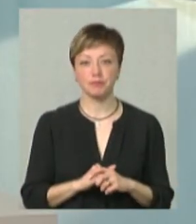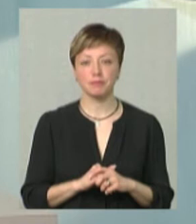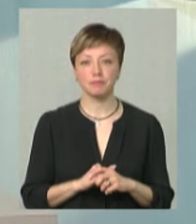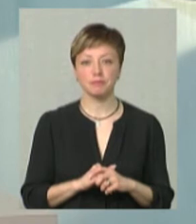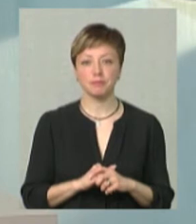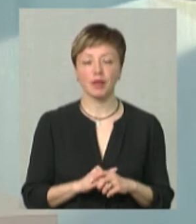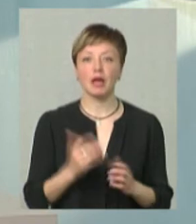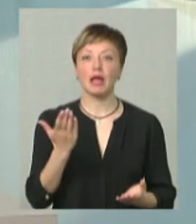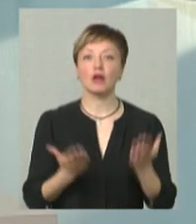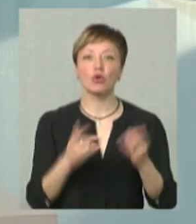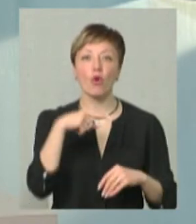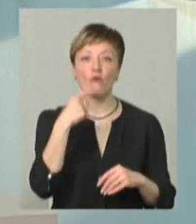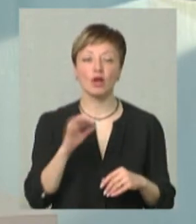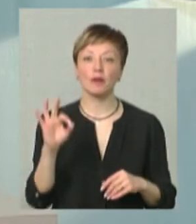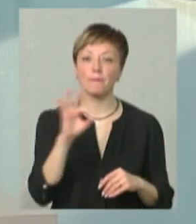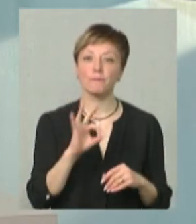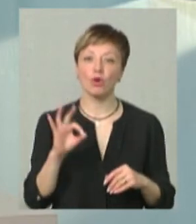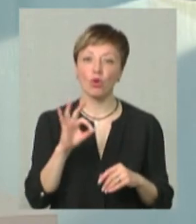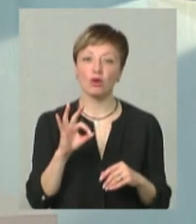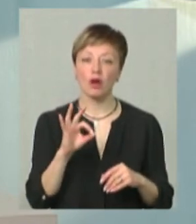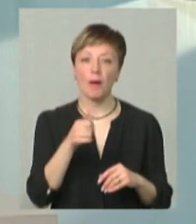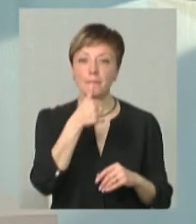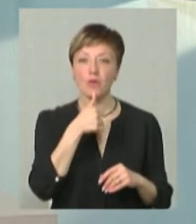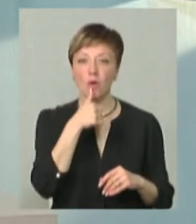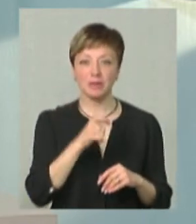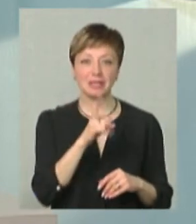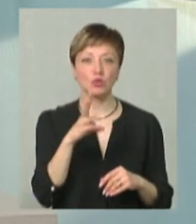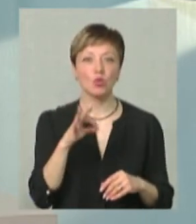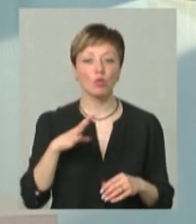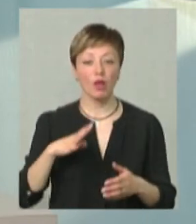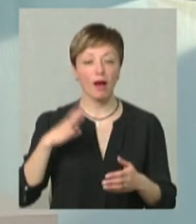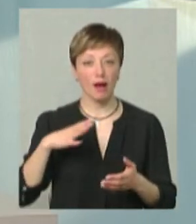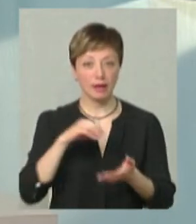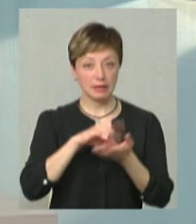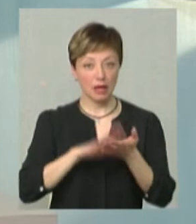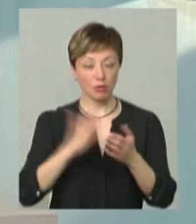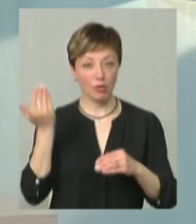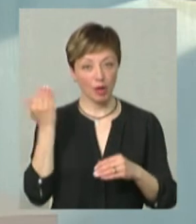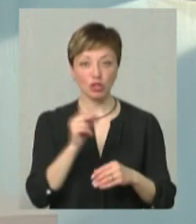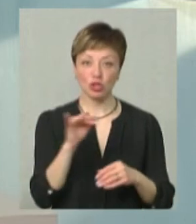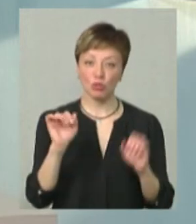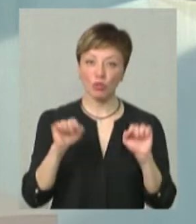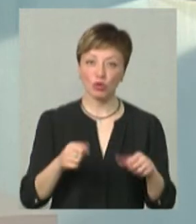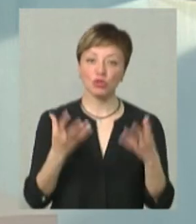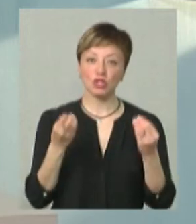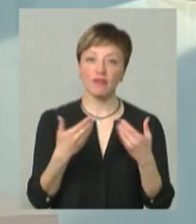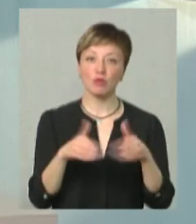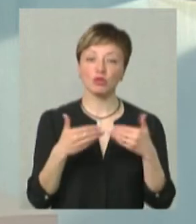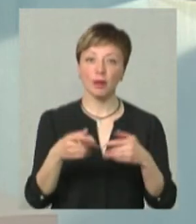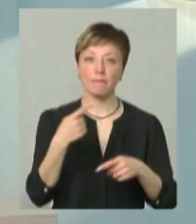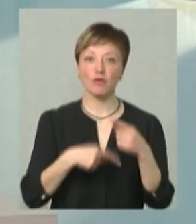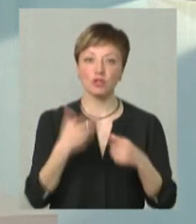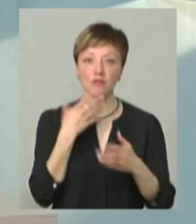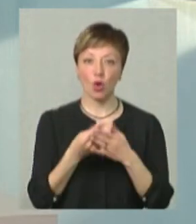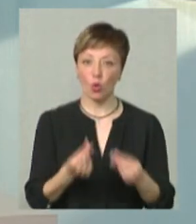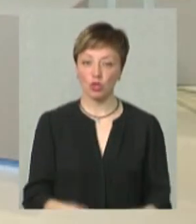Якщо говорити про пробне ЗНО, на яке відбувалася реєстрація попередньо, чи можуть ще випускники повернути